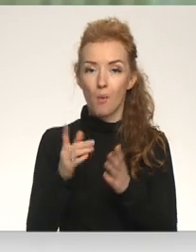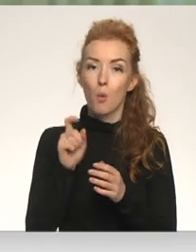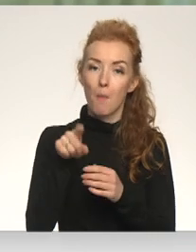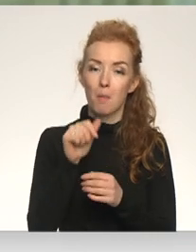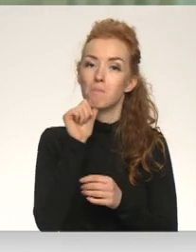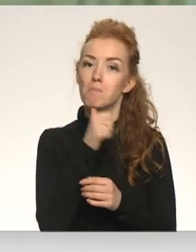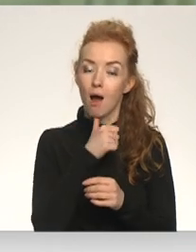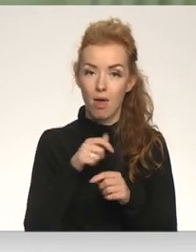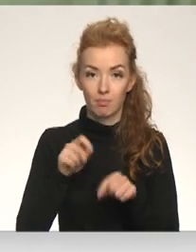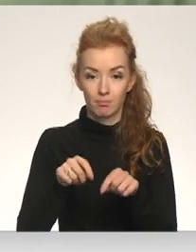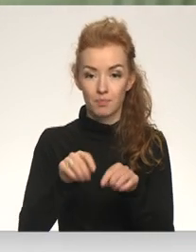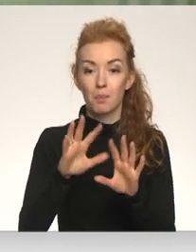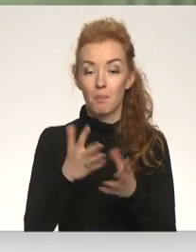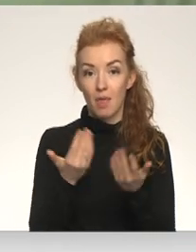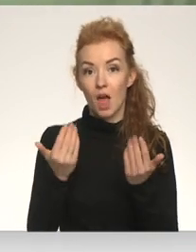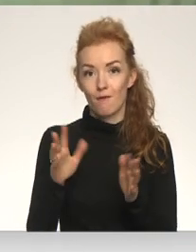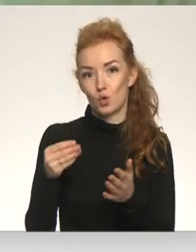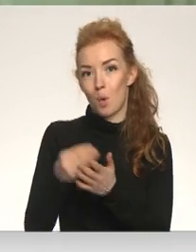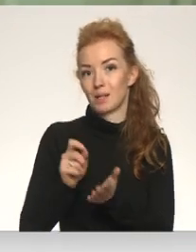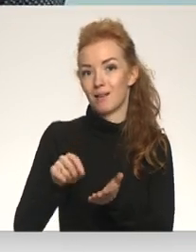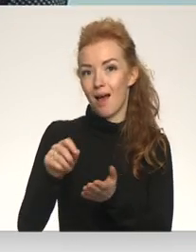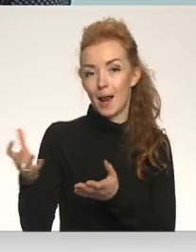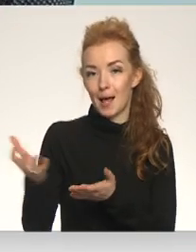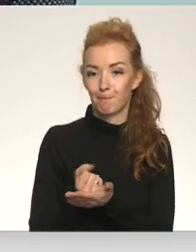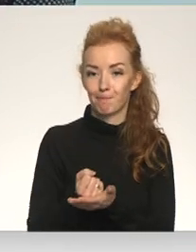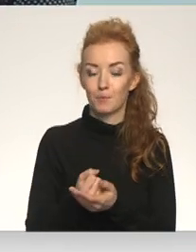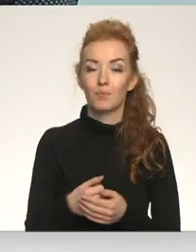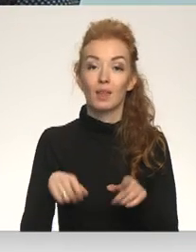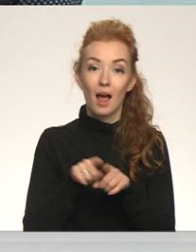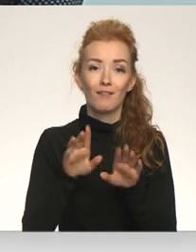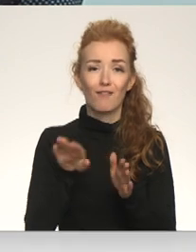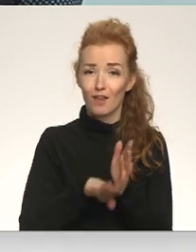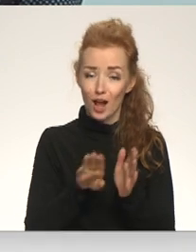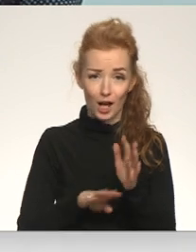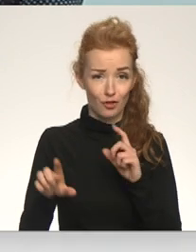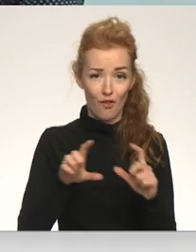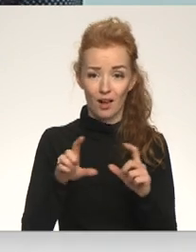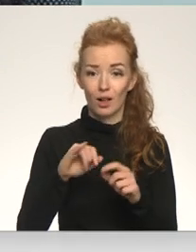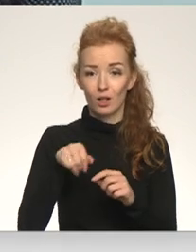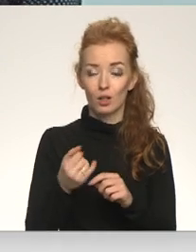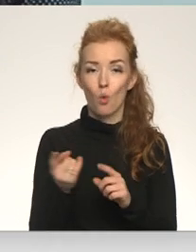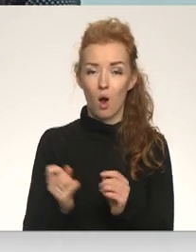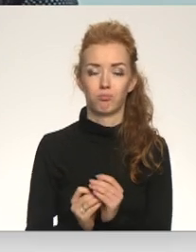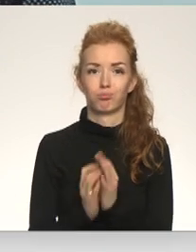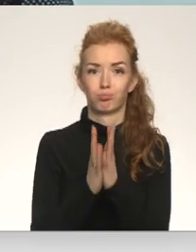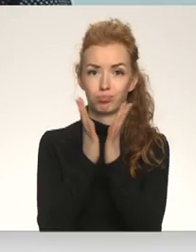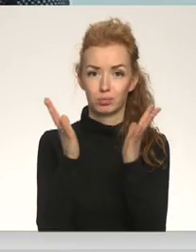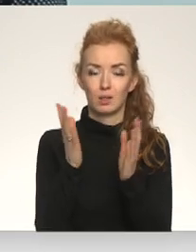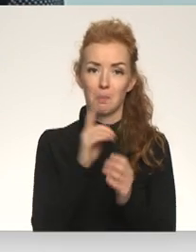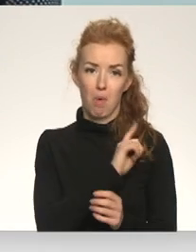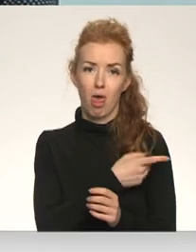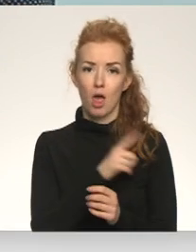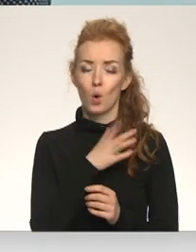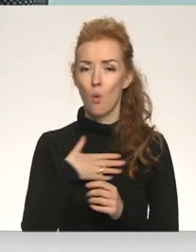mitējušās, bet sēklis veikalos jau nopērkamas. Var arī parastajā veikalā, jo dīktspēja viņām ir ļoti